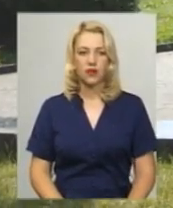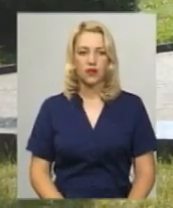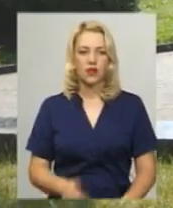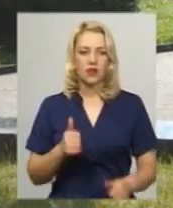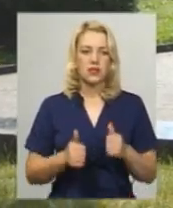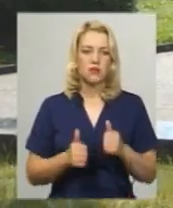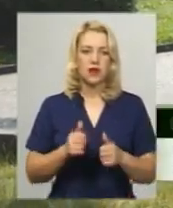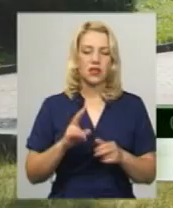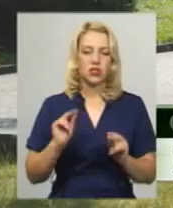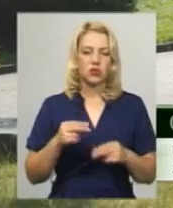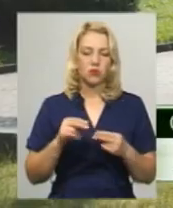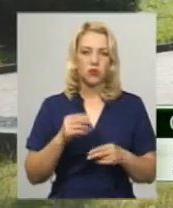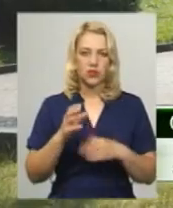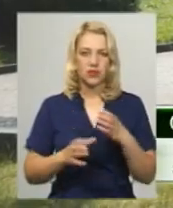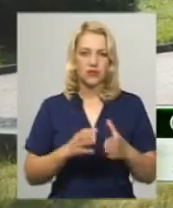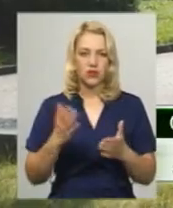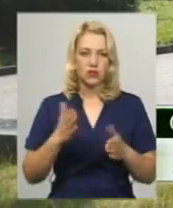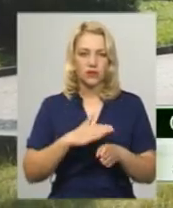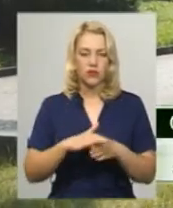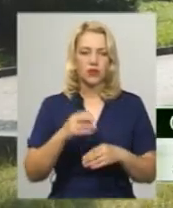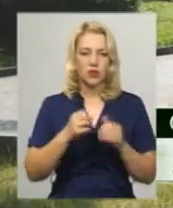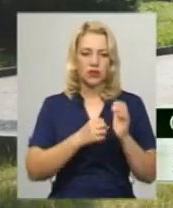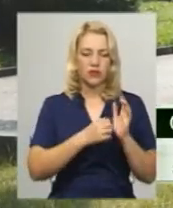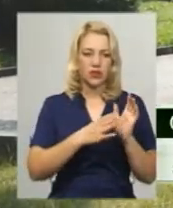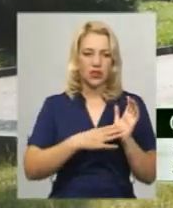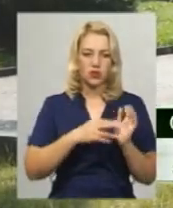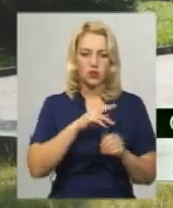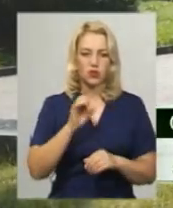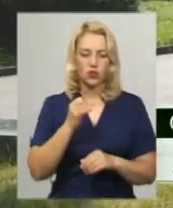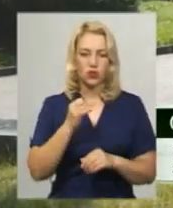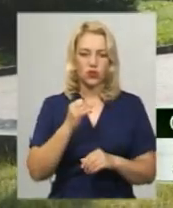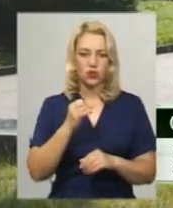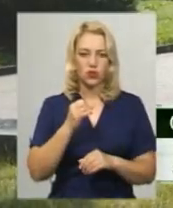чемпіонату світу, який відбувся 19-20 журтня у місті Києві.